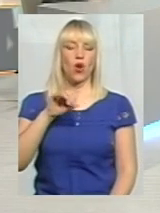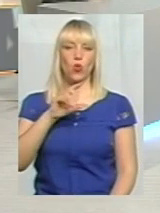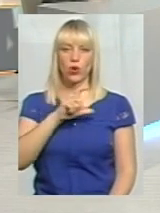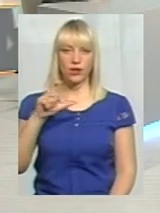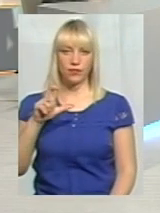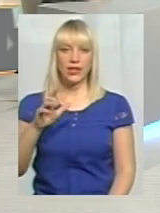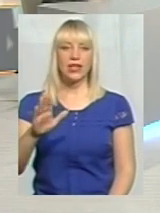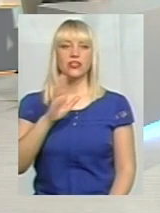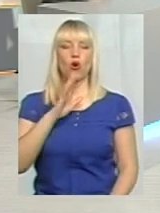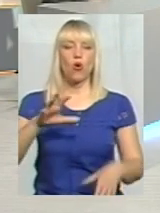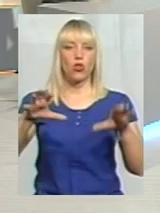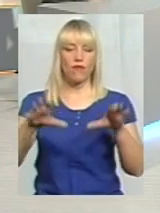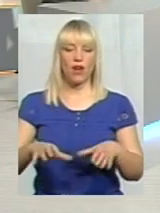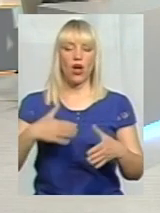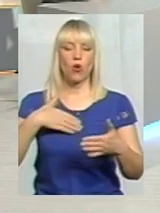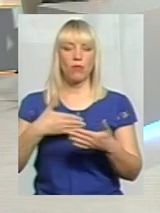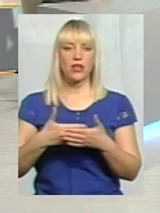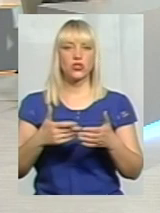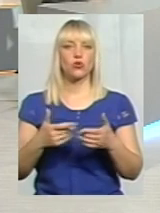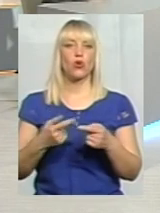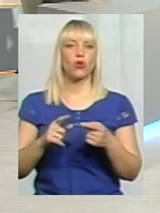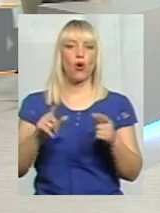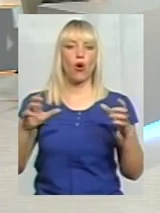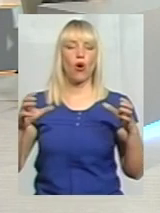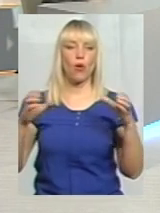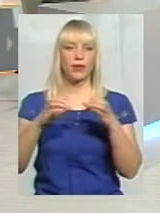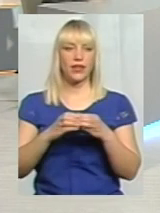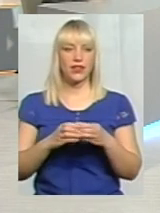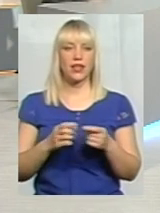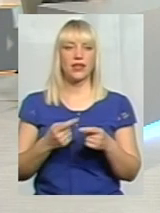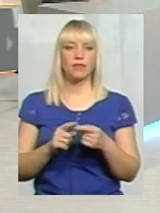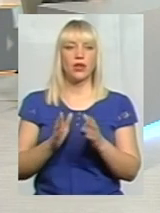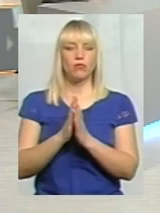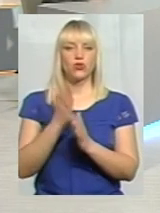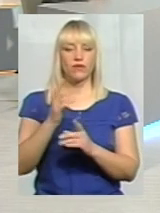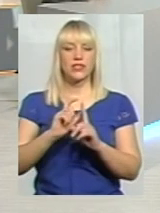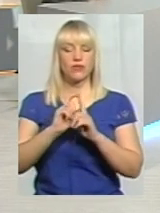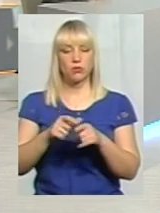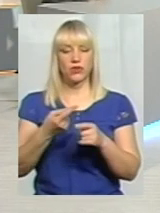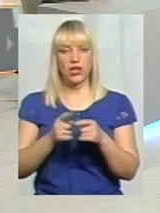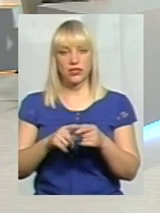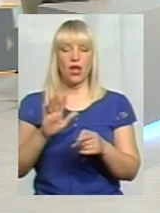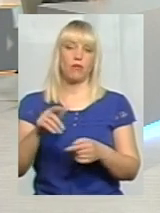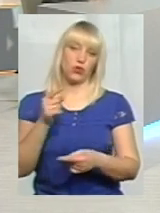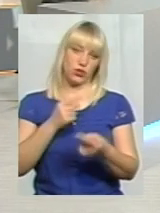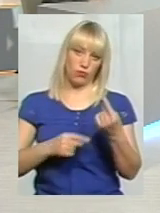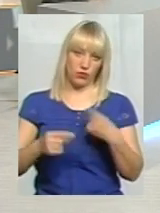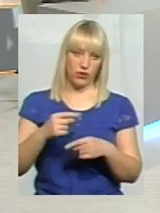Вона, це голова громадського об'єднання відродження традицій поділля. Прошу вас відповісти на це, а тоді ми повернемося до питання зі скайпу.